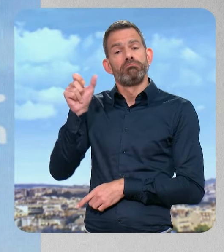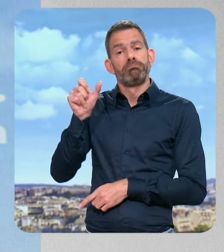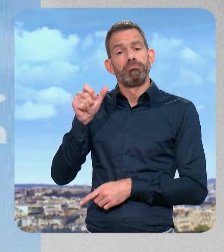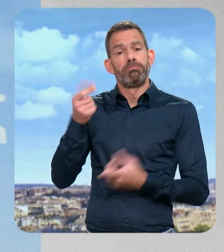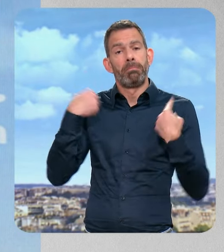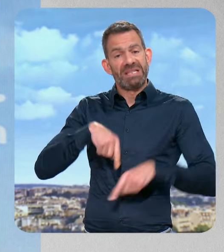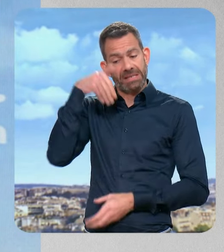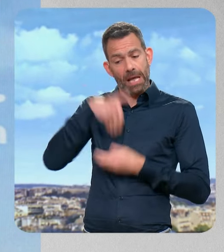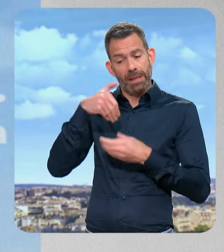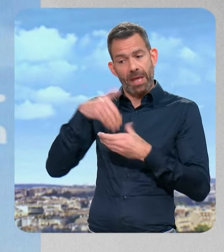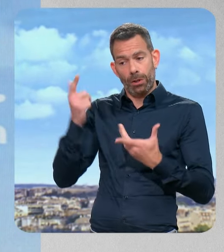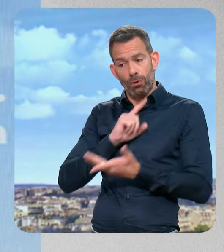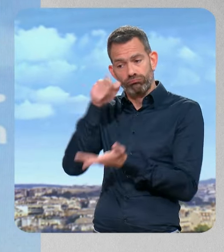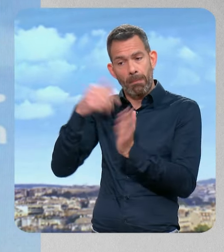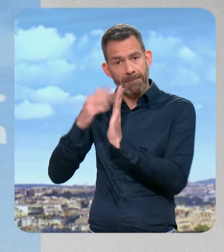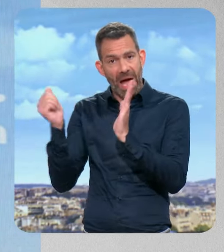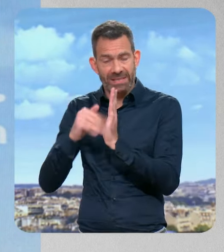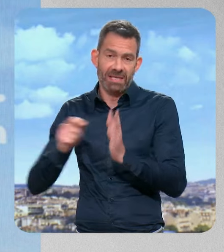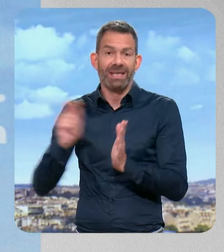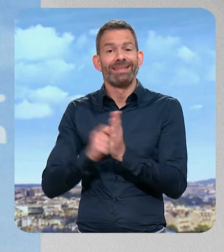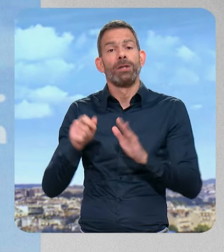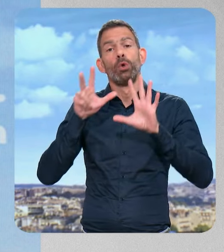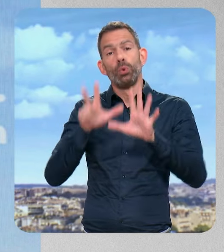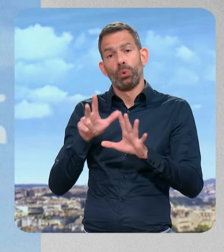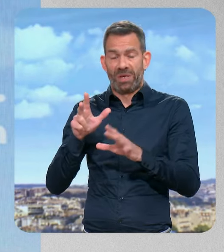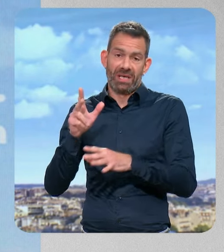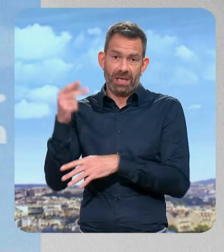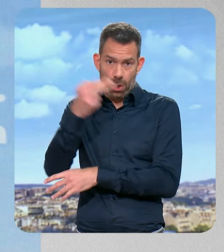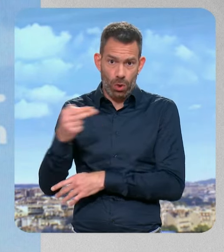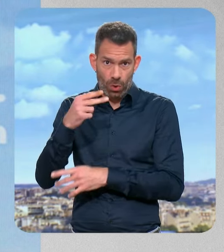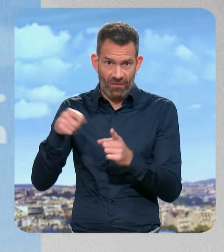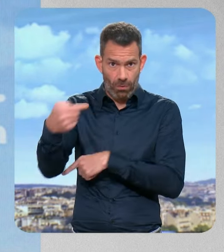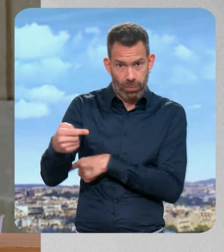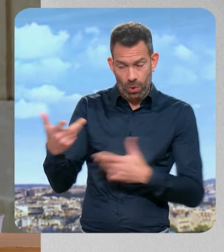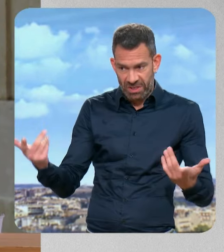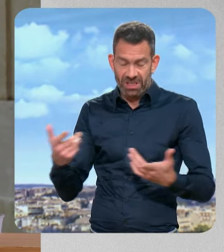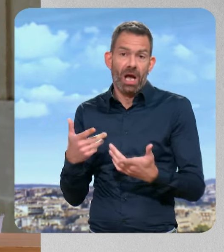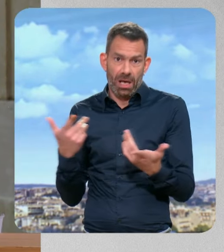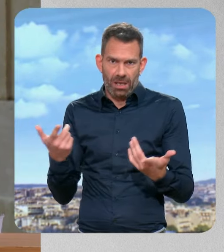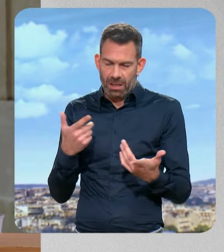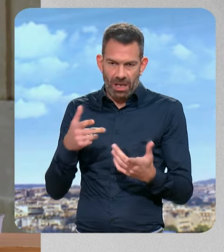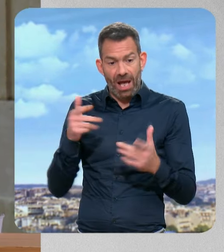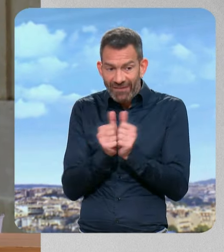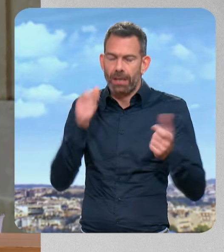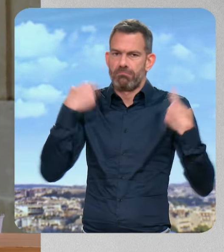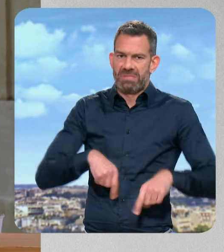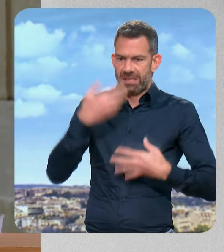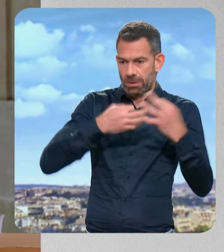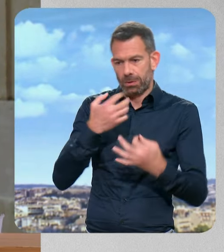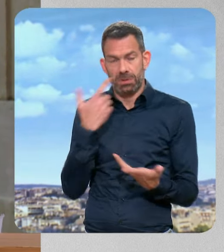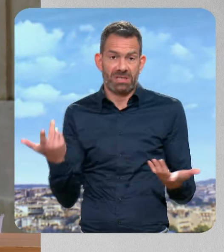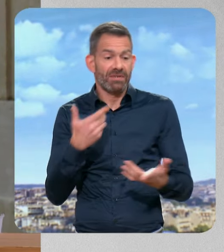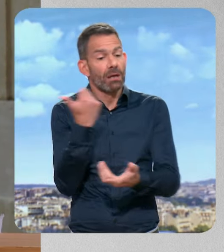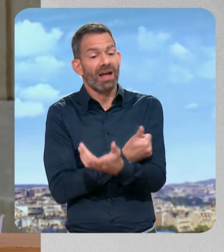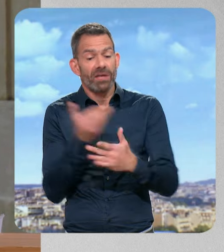prochain avec le garde des Sceaux pour annoncer un certain nombre de mesures fondées notamment sur le rapport sénatorial qui dit 1. Il faut mesurer l'ampleur du narcotrafic et arrêter de se voiler